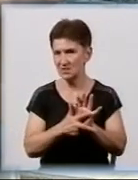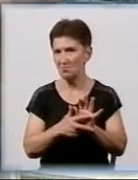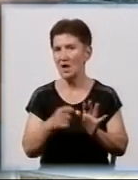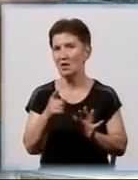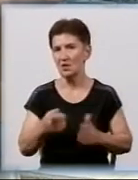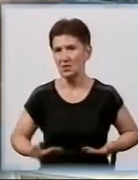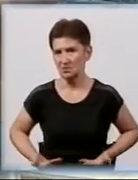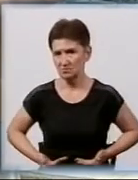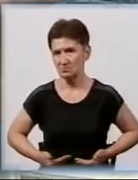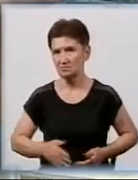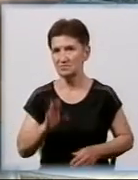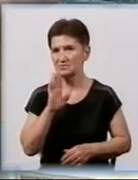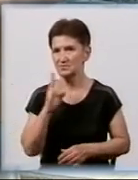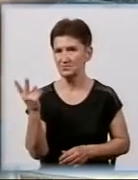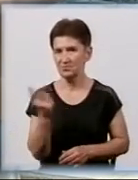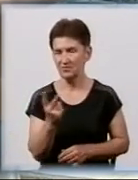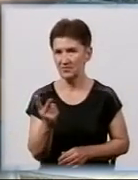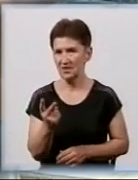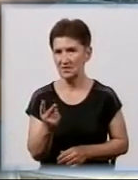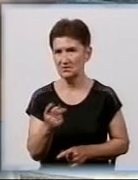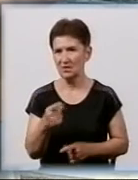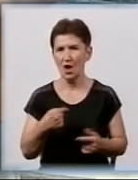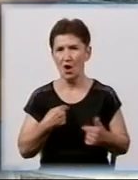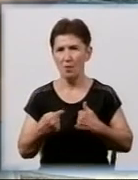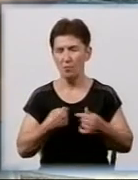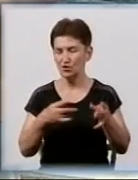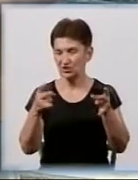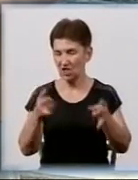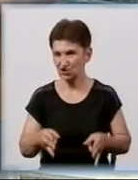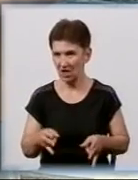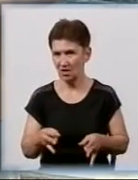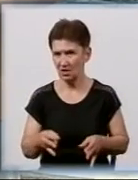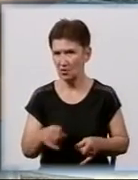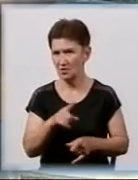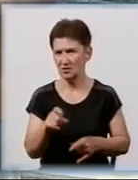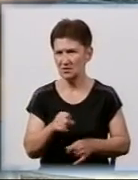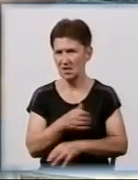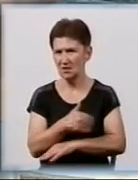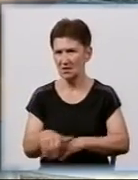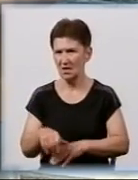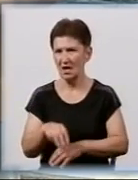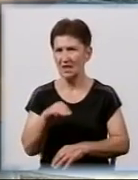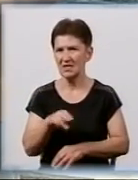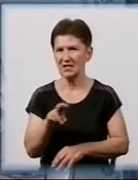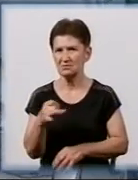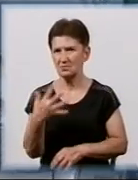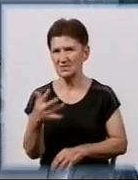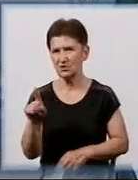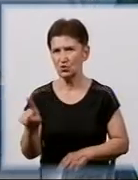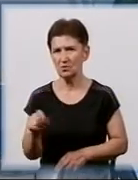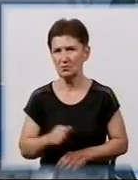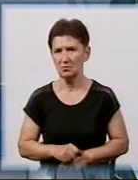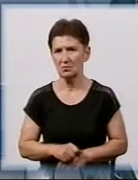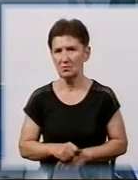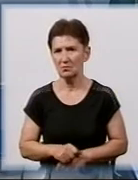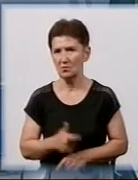мешкають Катерина Шнур та Наталя Сьомкіна. Постраждали під час руйнування їх квартир за адресою вулиця Тараса Карпі, 51. Оцінюю